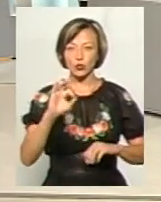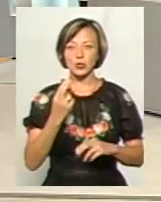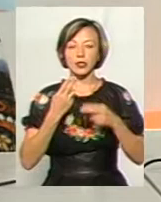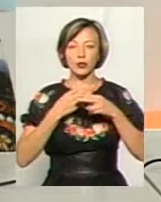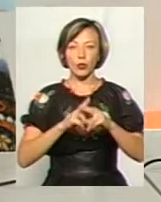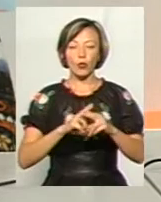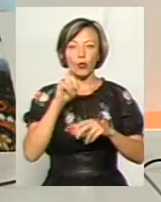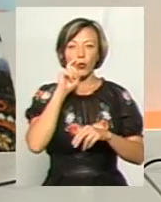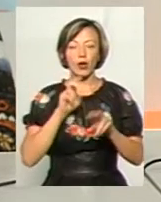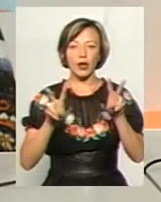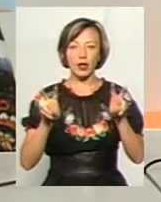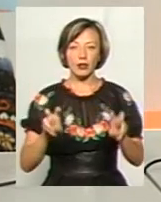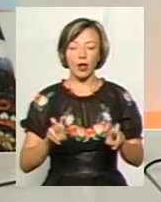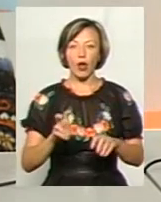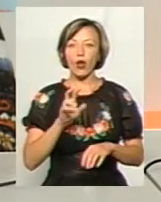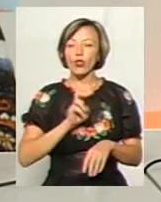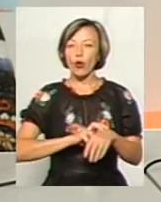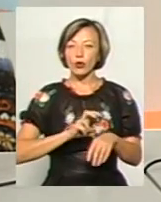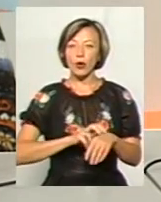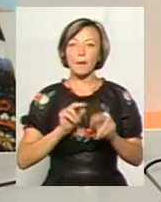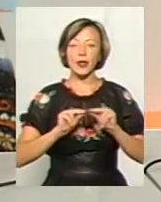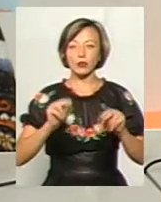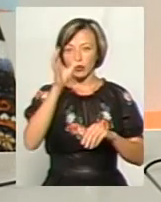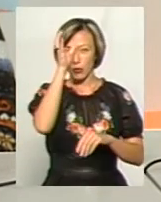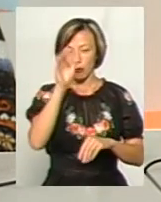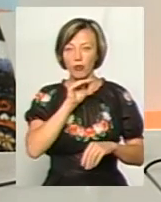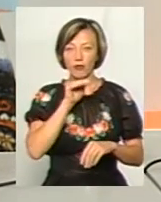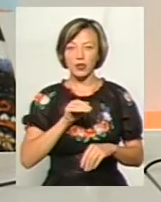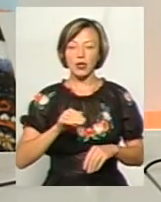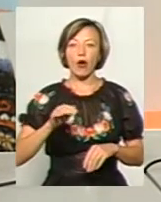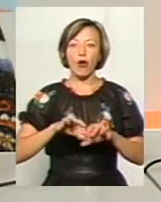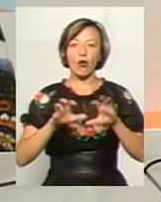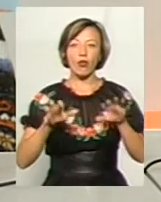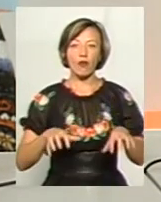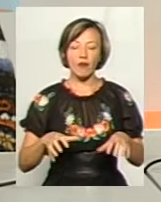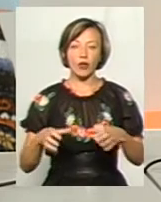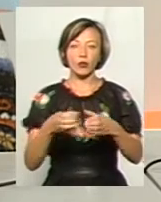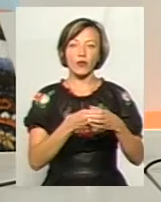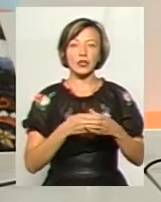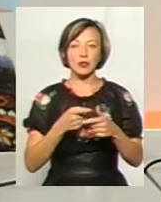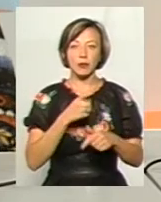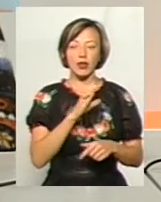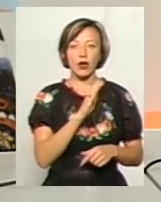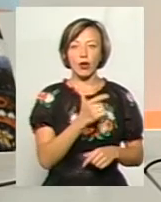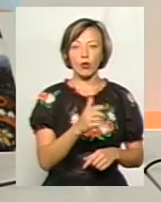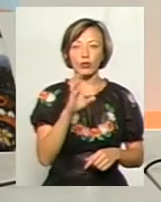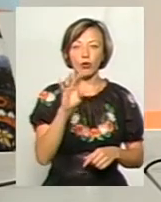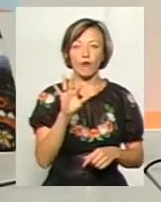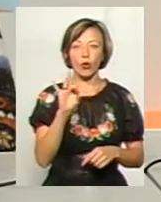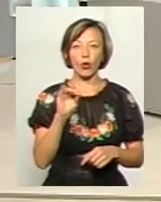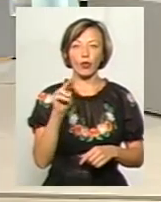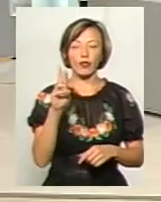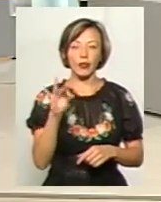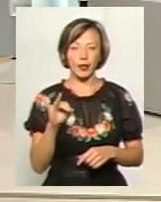Україна, доктор педагогічних наук, професор, голова Подільського товариства імені Григорія Сковороди. Доброго дня. Зі